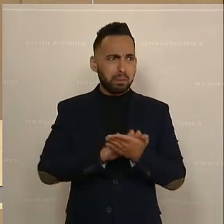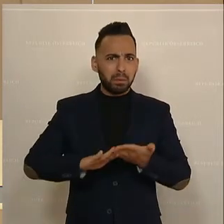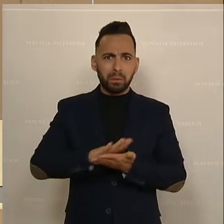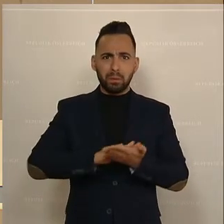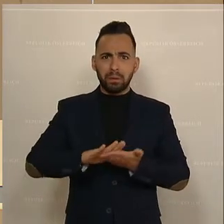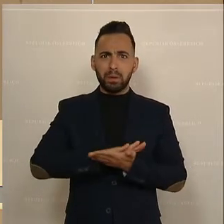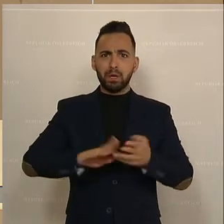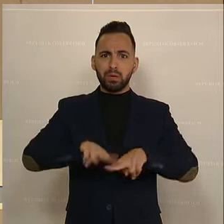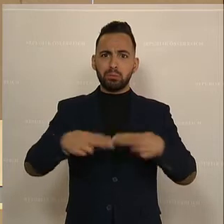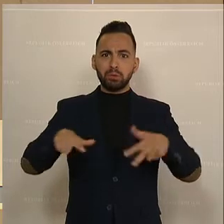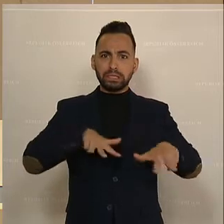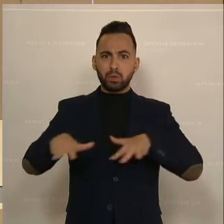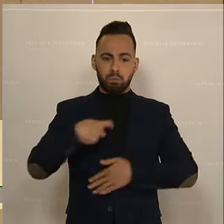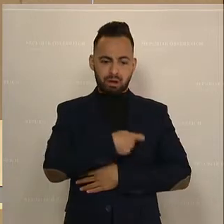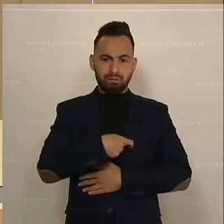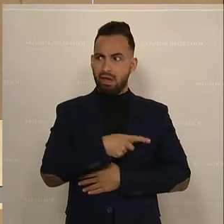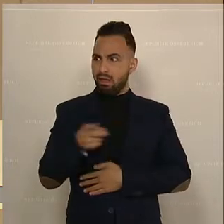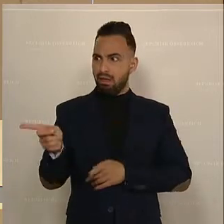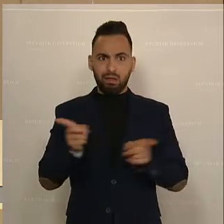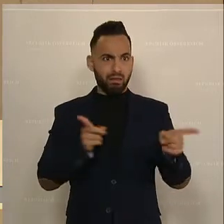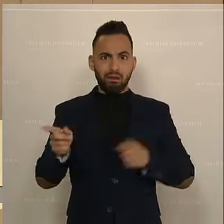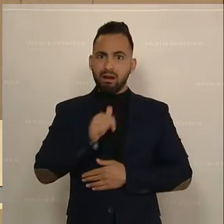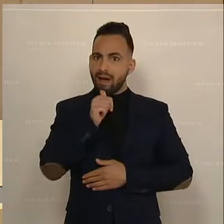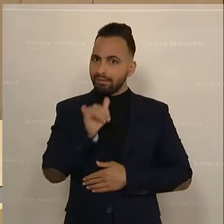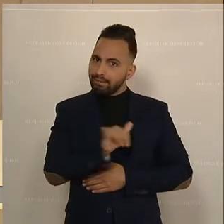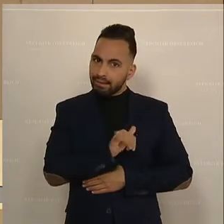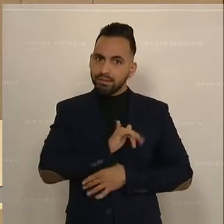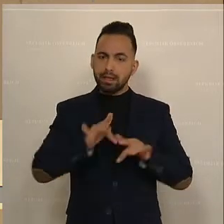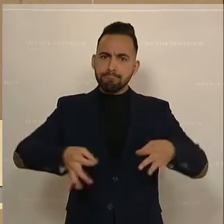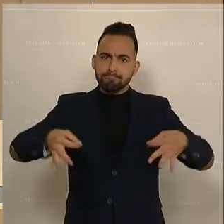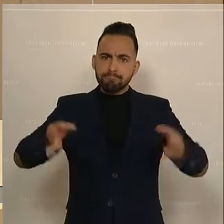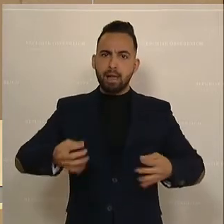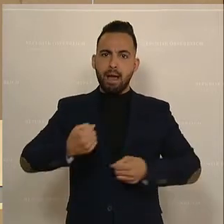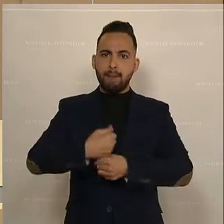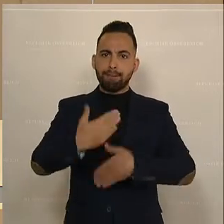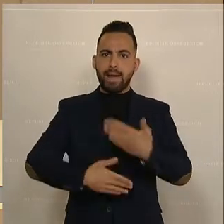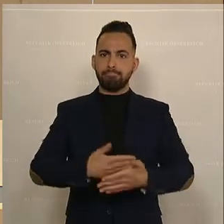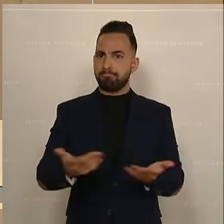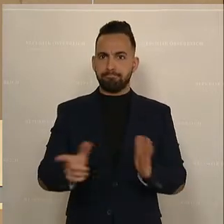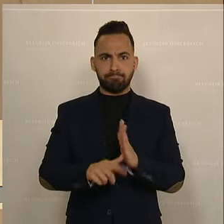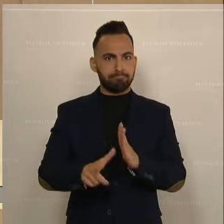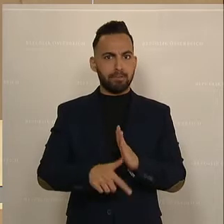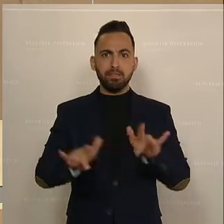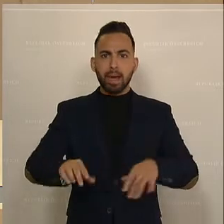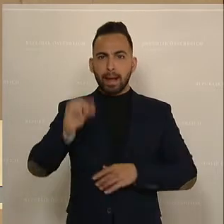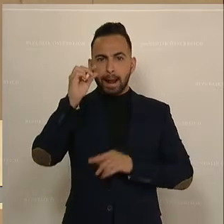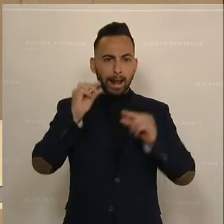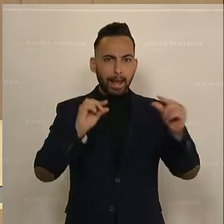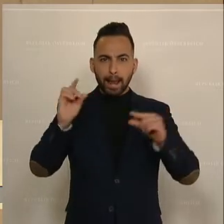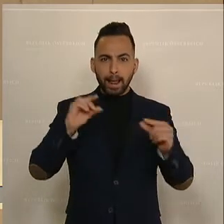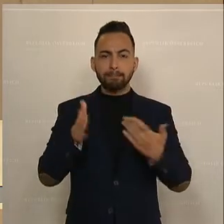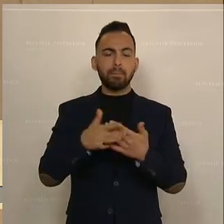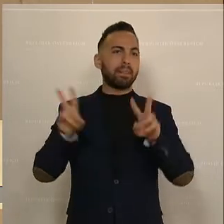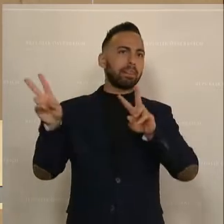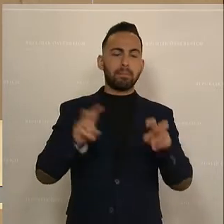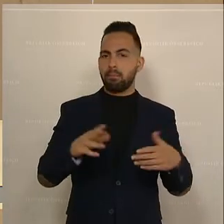Seiten der Regierungsparteien kein Interesse an tatsächlicher Arbeit. Jedes kleine Bausteinchen, zum